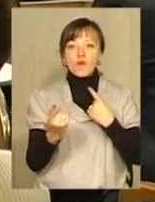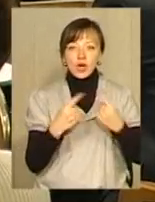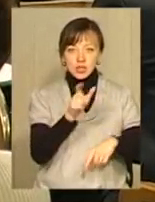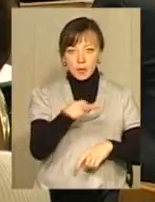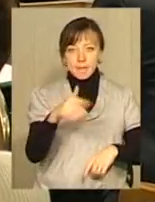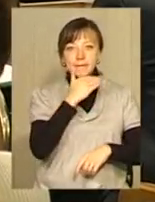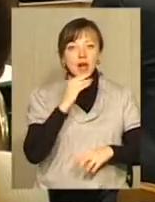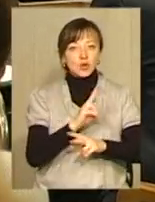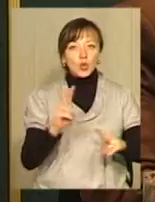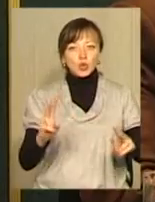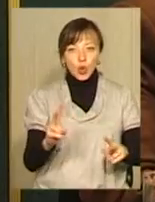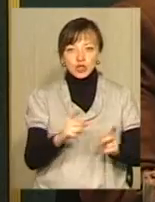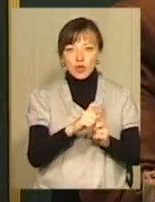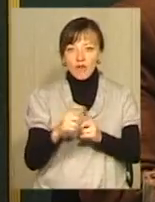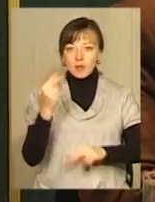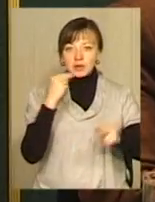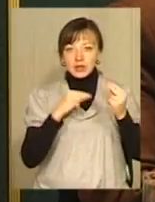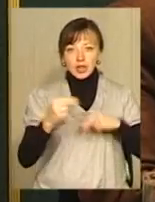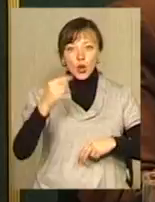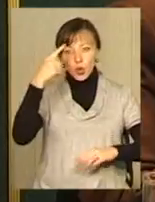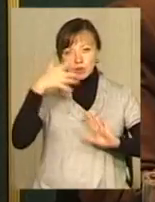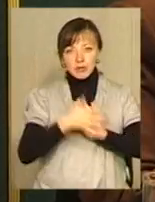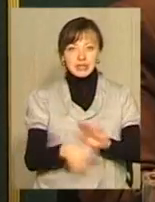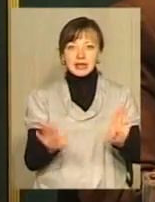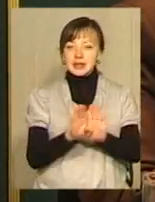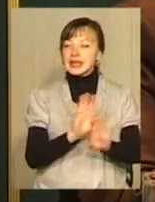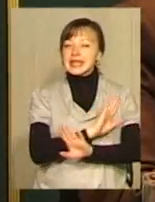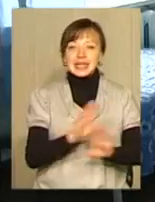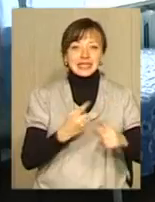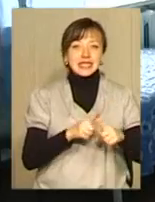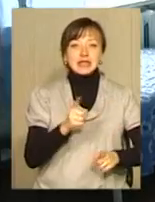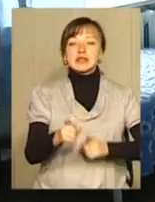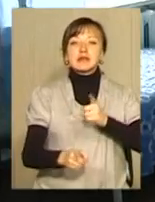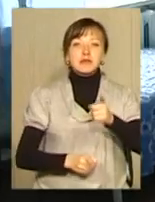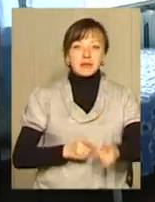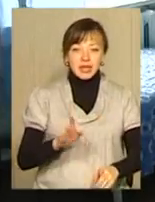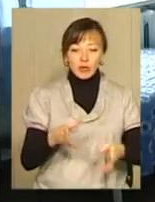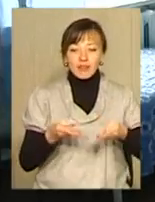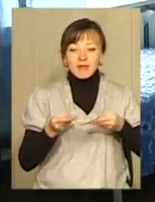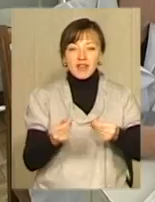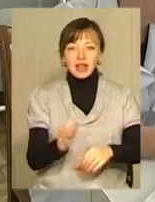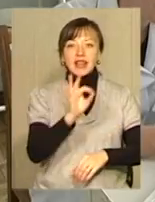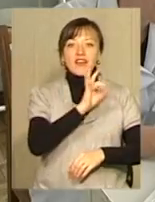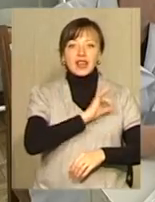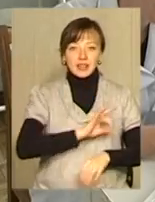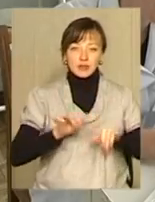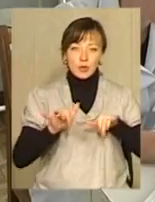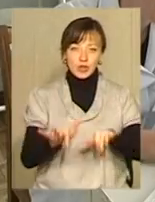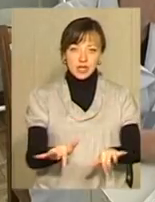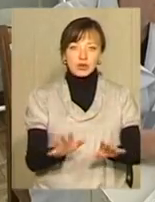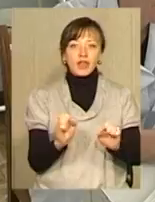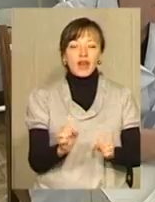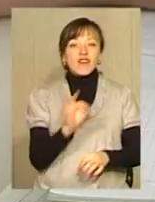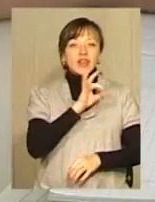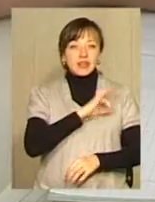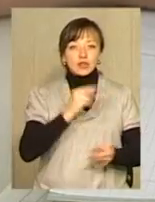багато хто слово «оптимізація» розуміє як «закриття». Оптимізація – це зміна, яка дозволяє впливати на ефективність процесу. У даному випадку на